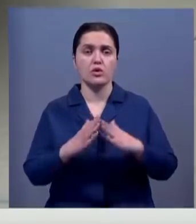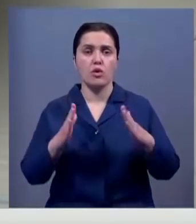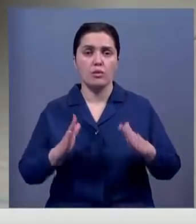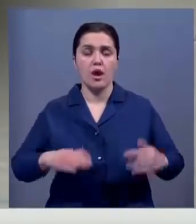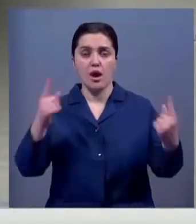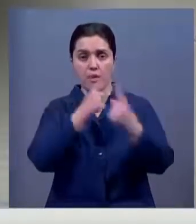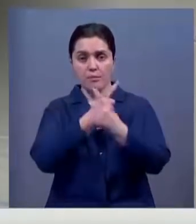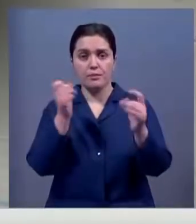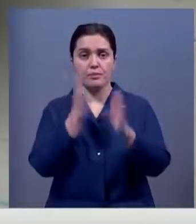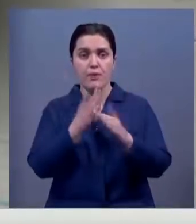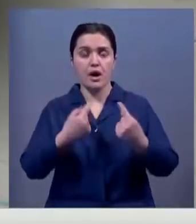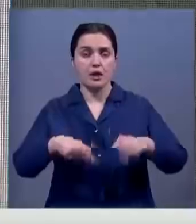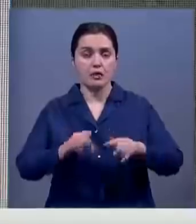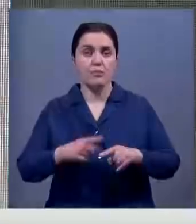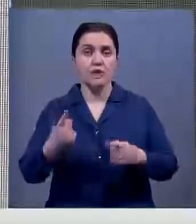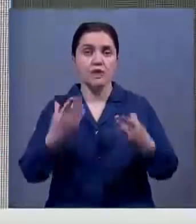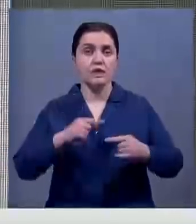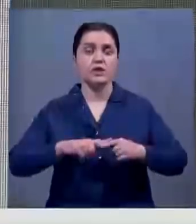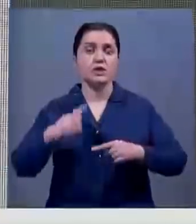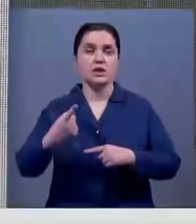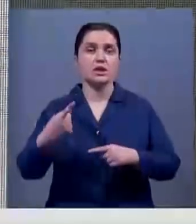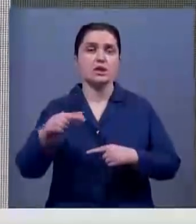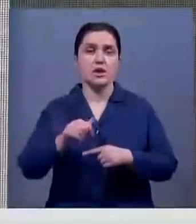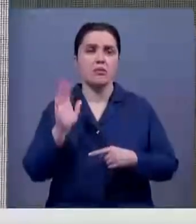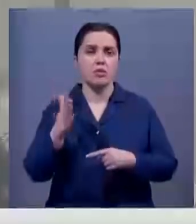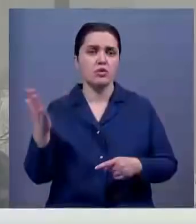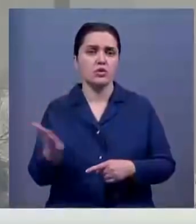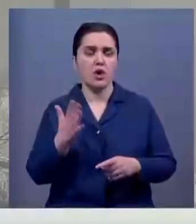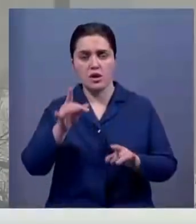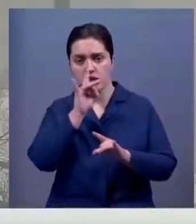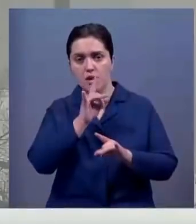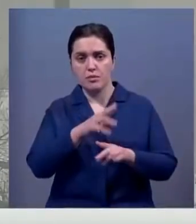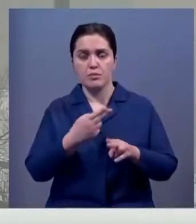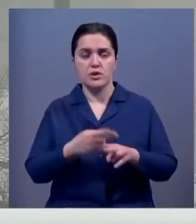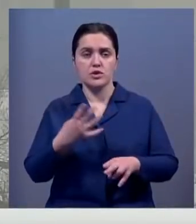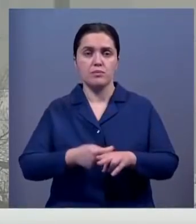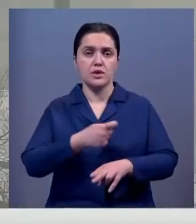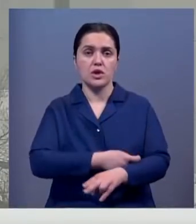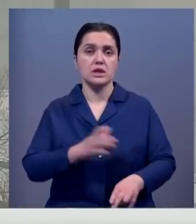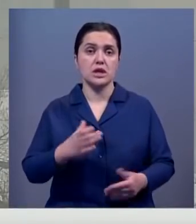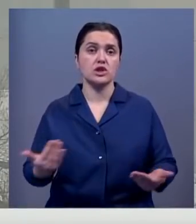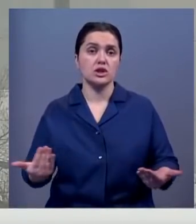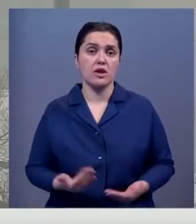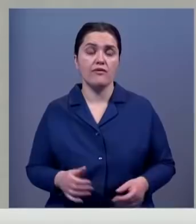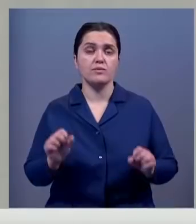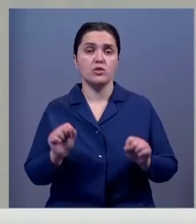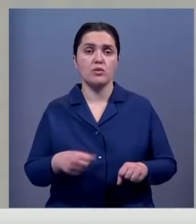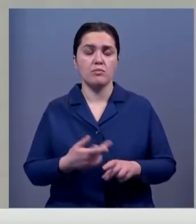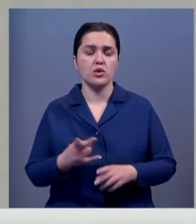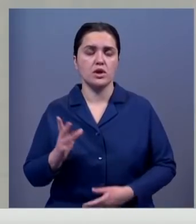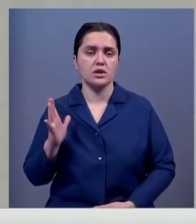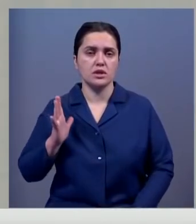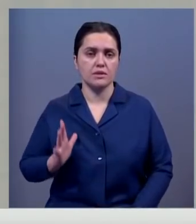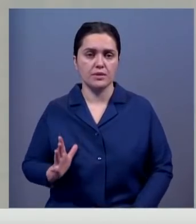улице. Синоптики прогнозируют, в первые дни следующей недели скорость ветра не будет превышать 4 метров в секунду. Жителям, возможно,